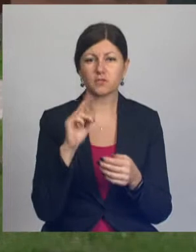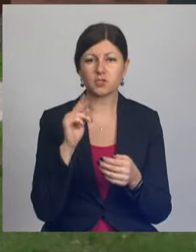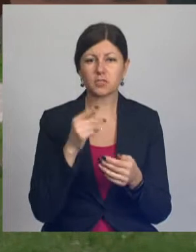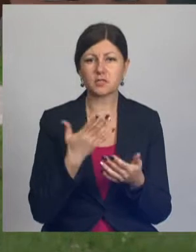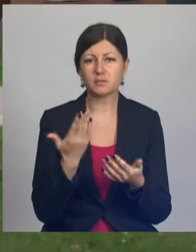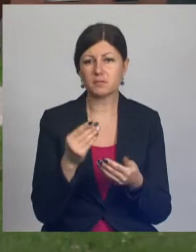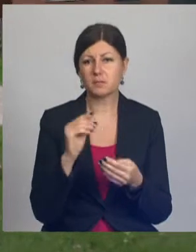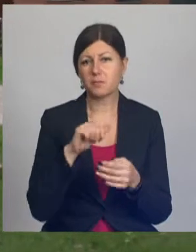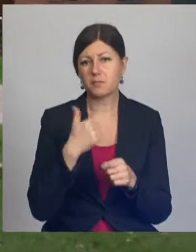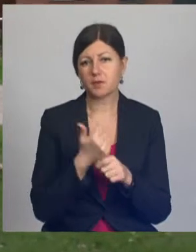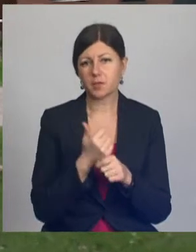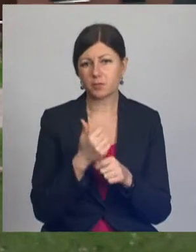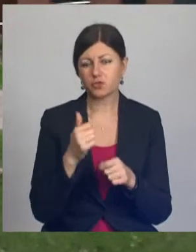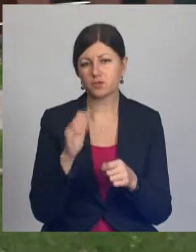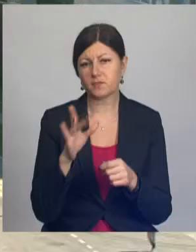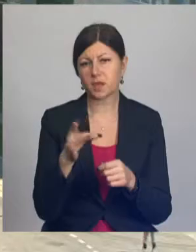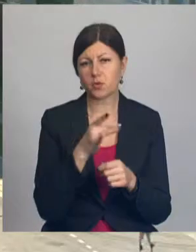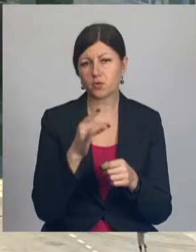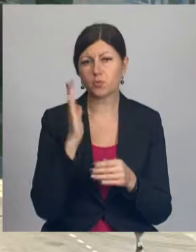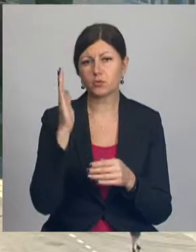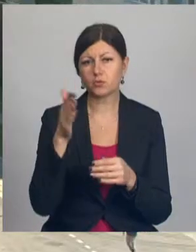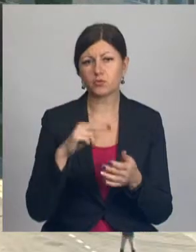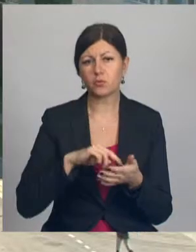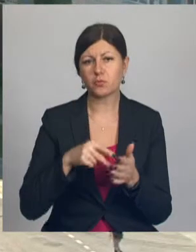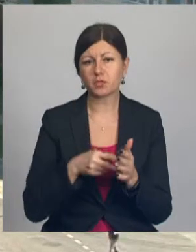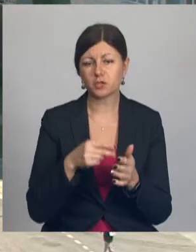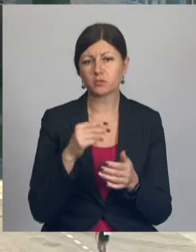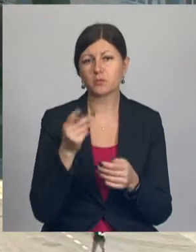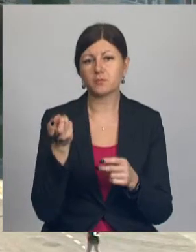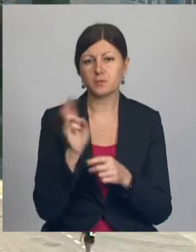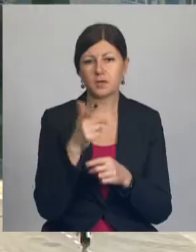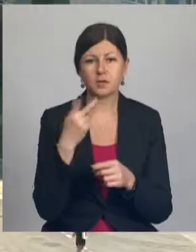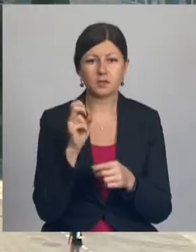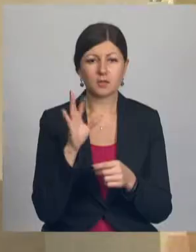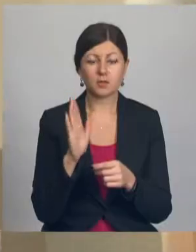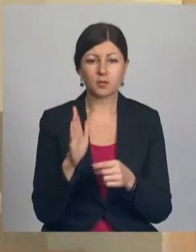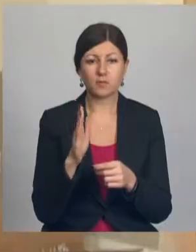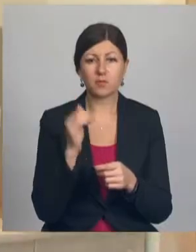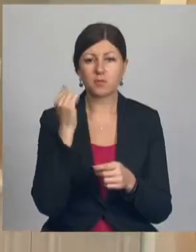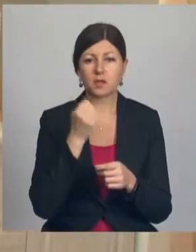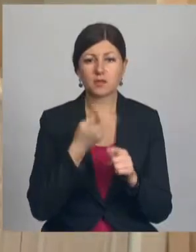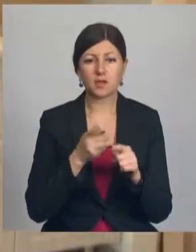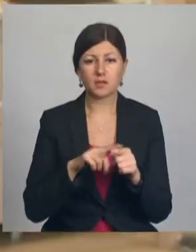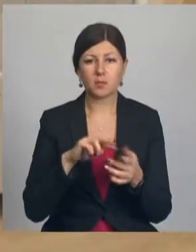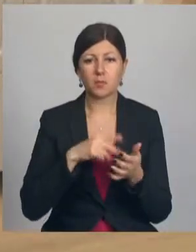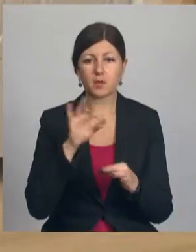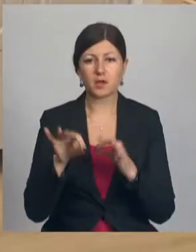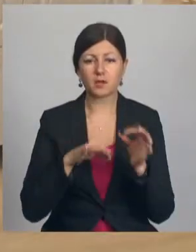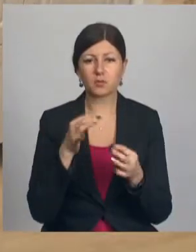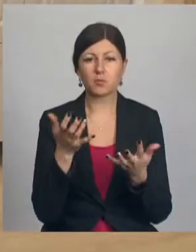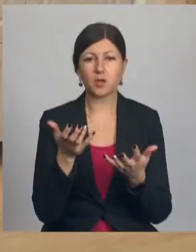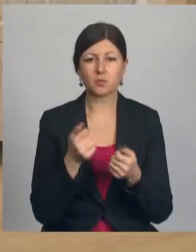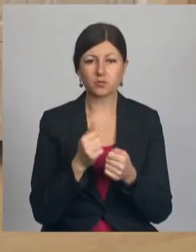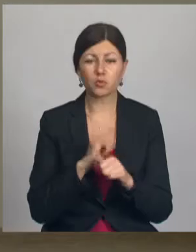основных преимуществ микрорайона. Будущую площадку «Новой очереди» посетил губернатор Вячеслав Гладков. Благодаря этому проекту получится